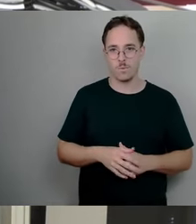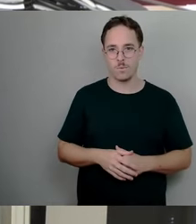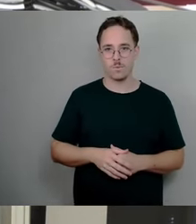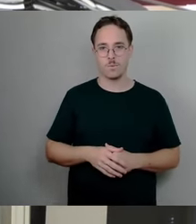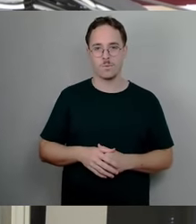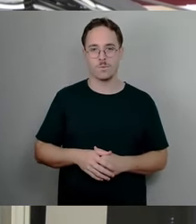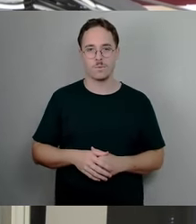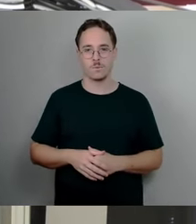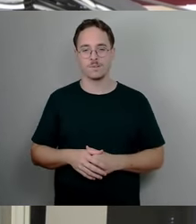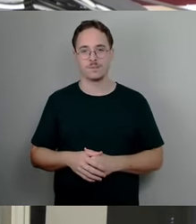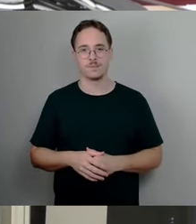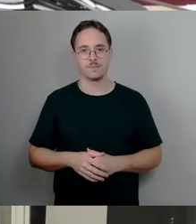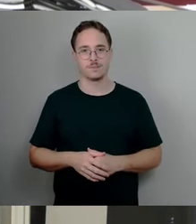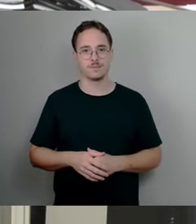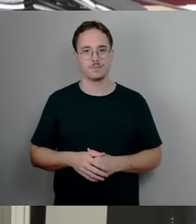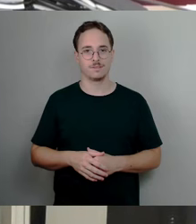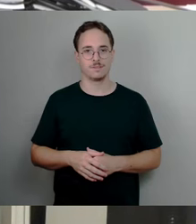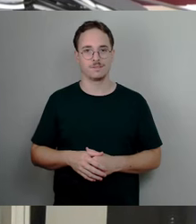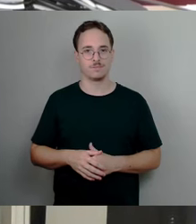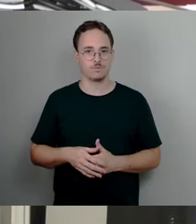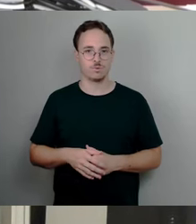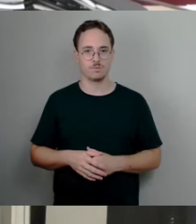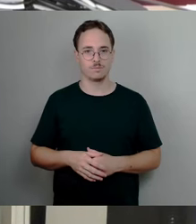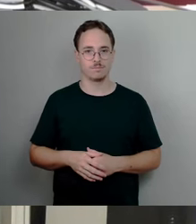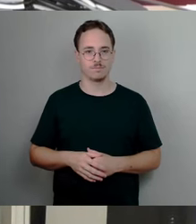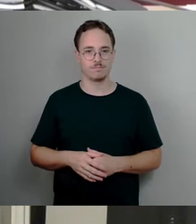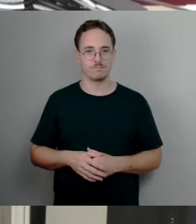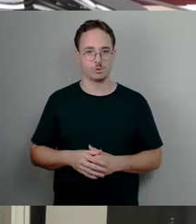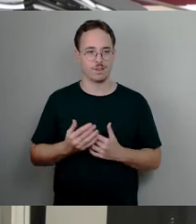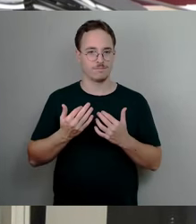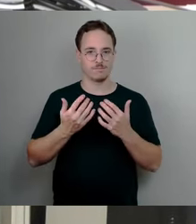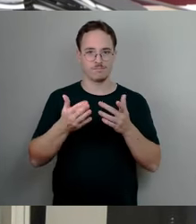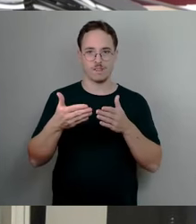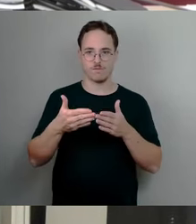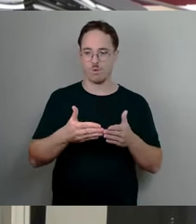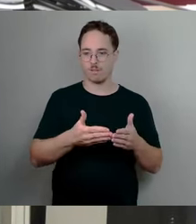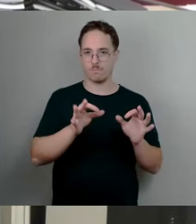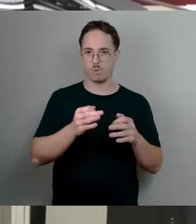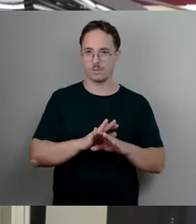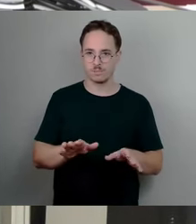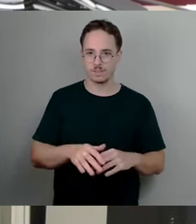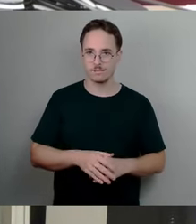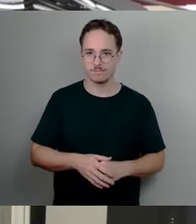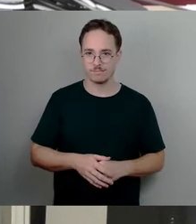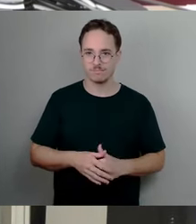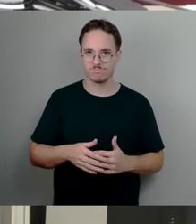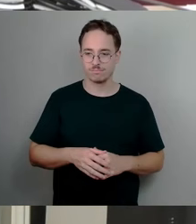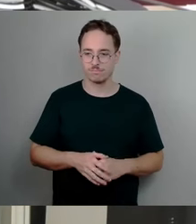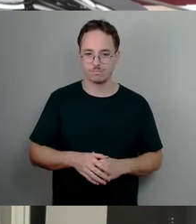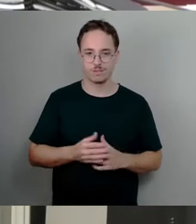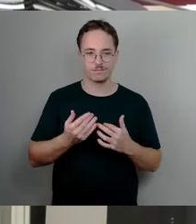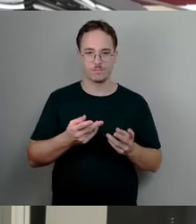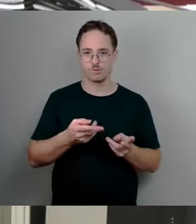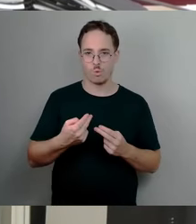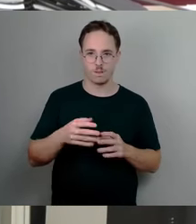erfunden. Und ist die jemals zurückgenommen worden? Nicht. Das war damals der weiße Mann Brühl, der